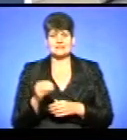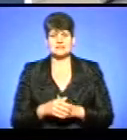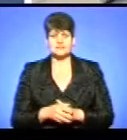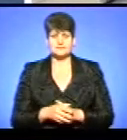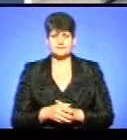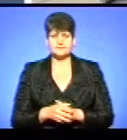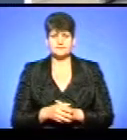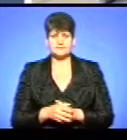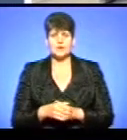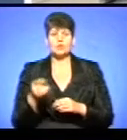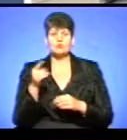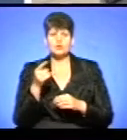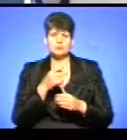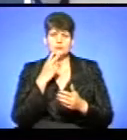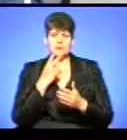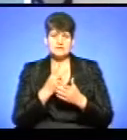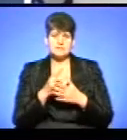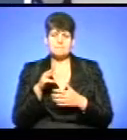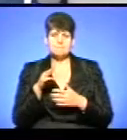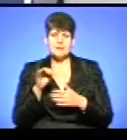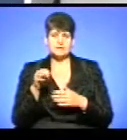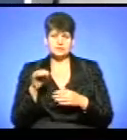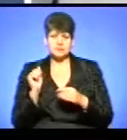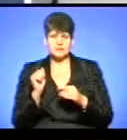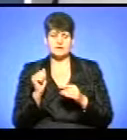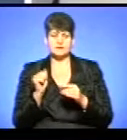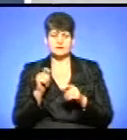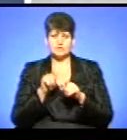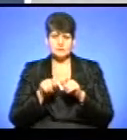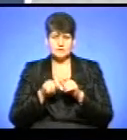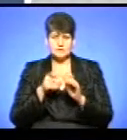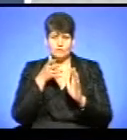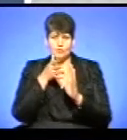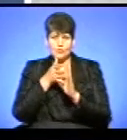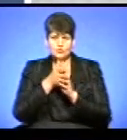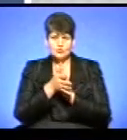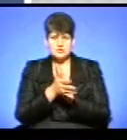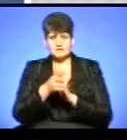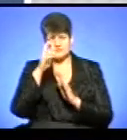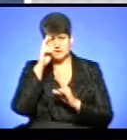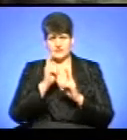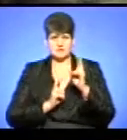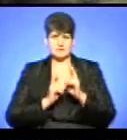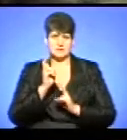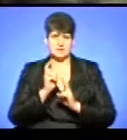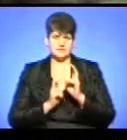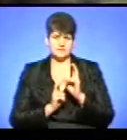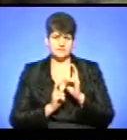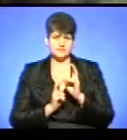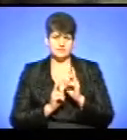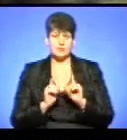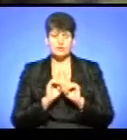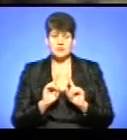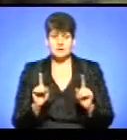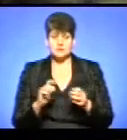У Тернополі презентували методологію дослідження прозорості і публічності комунальних підприємств. Унікальність методології